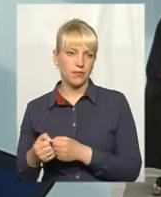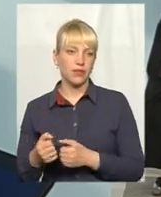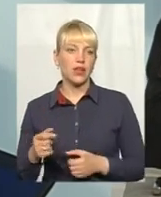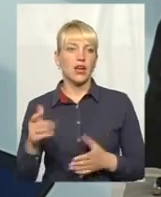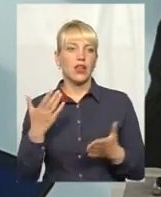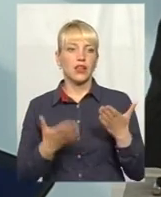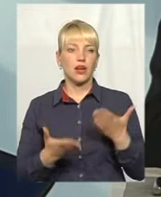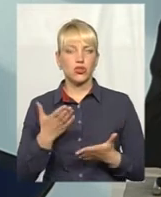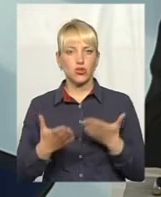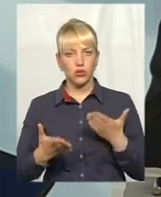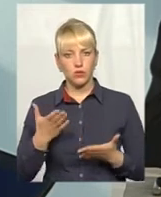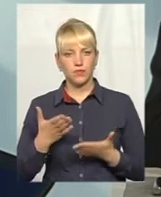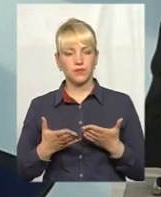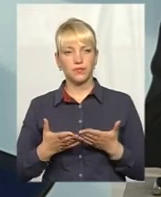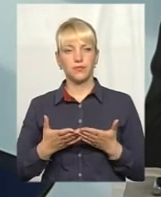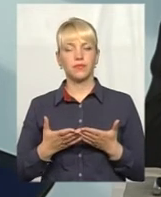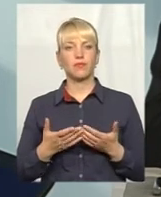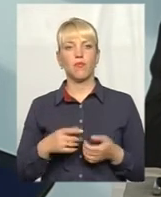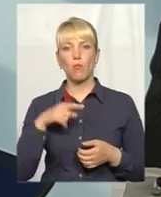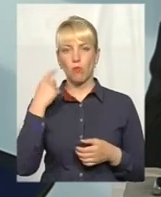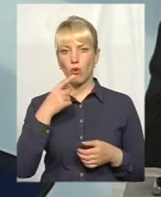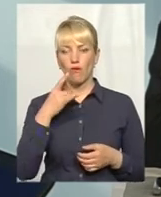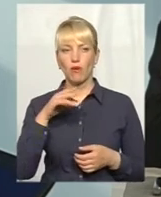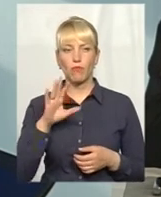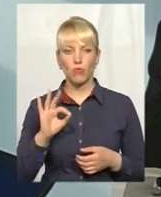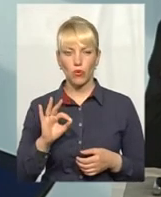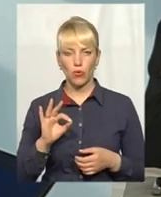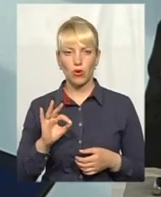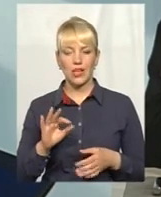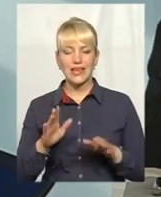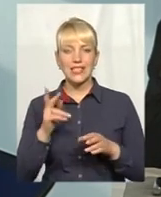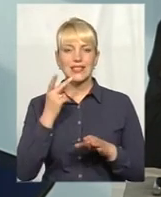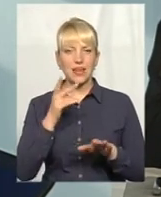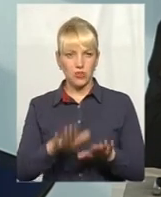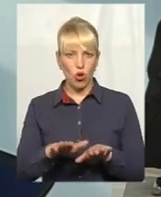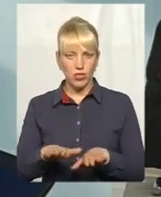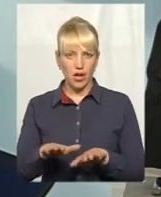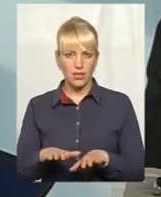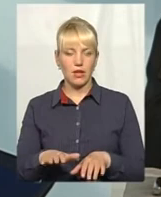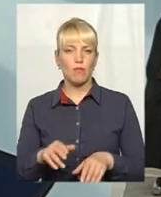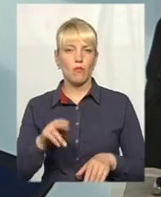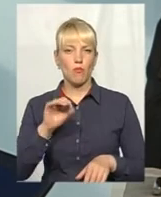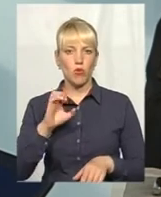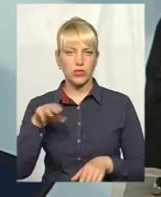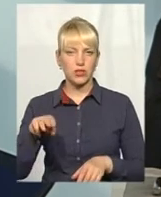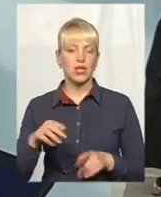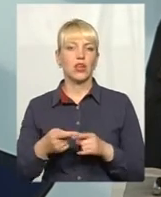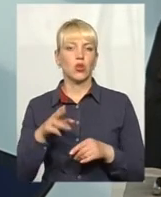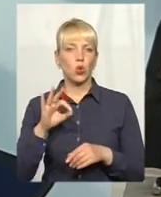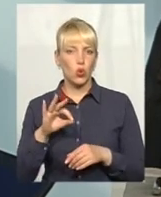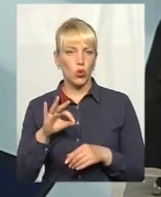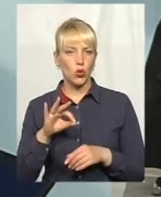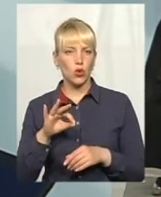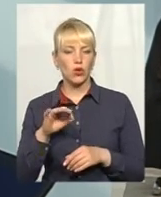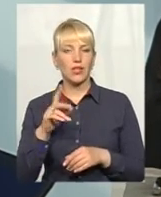Звісно, якщо йде мова про стаціонарний пост, який зараз ми обслуговуємо, то, звісно, що там